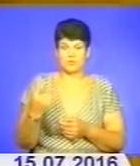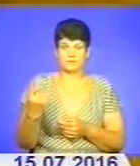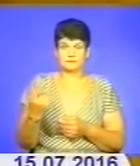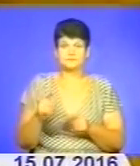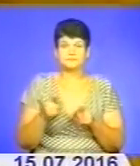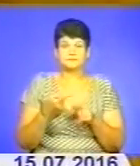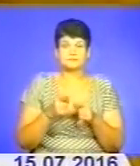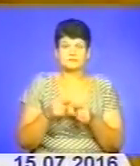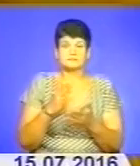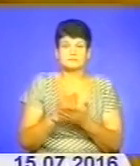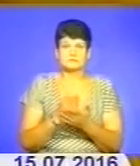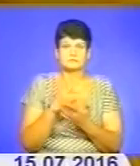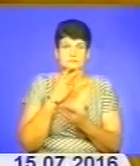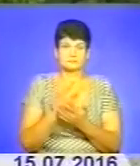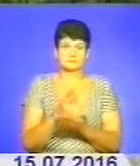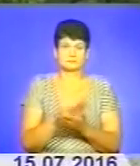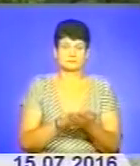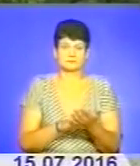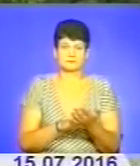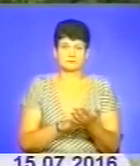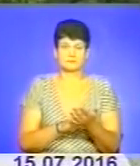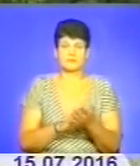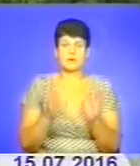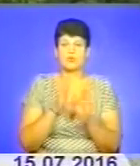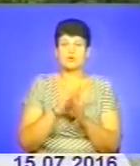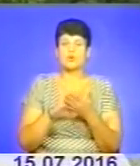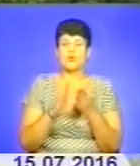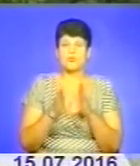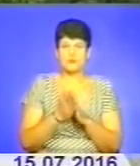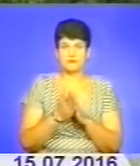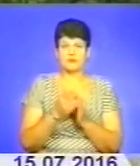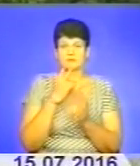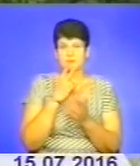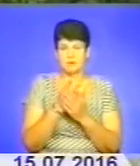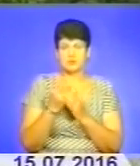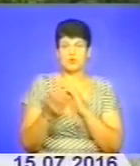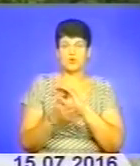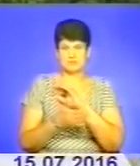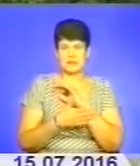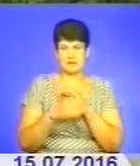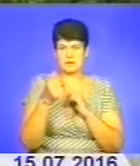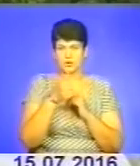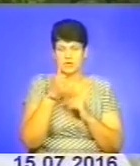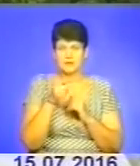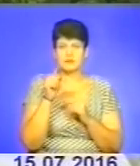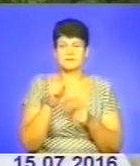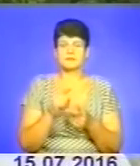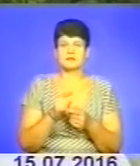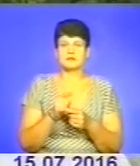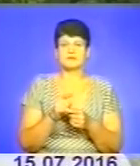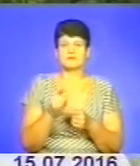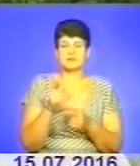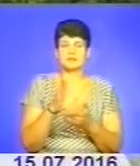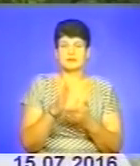Чим це зумовлено, дивимось далі. Ті погодні умови, які ми спостерігаємо в останні роки, вони зумовлені, звичайно,